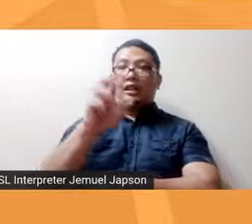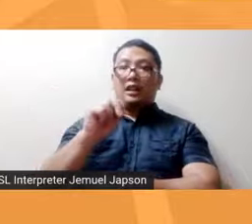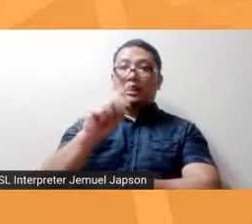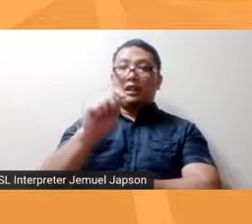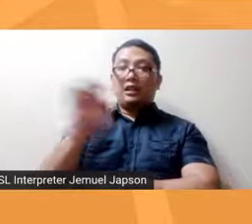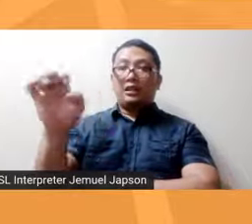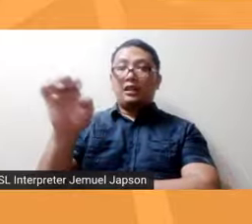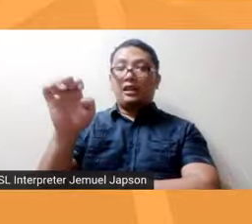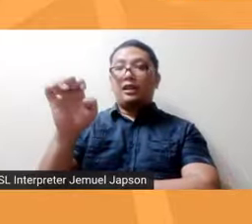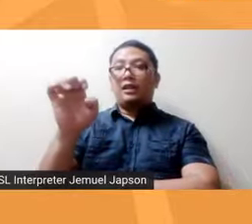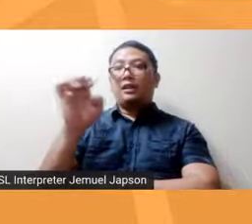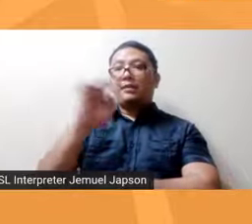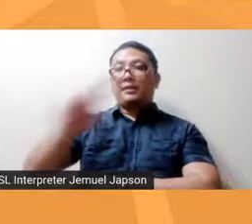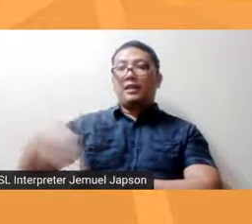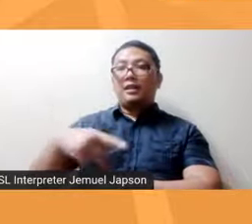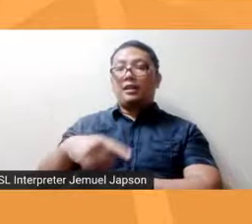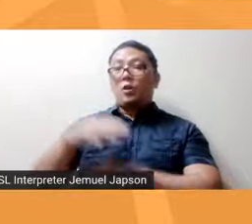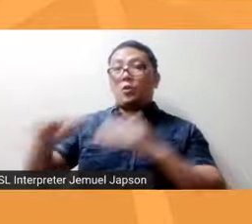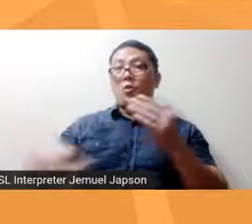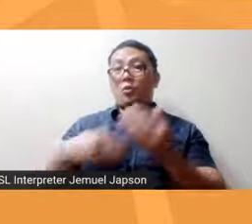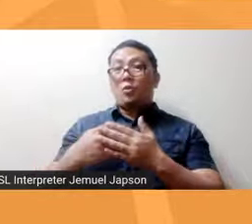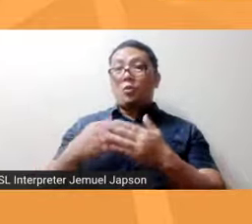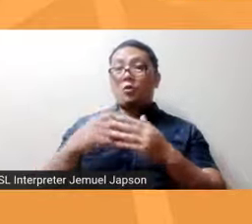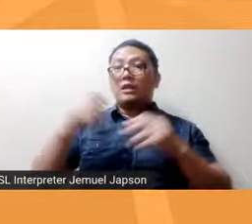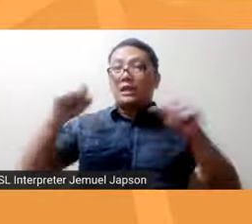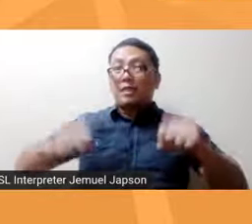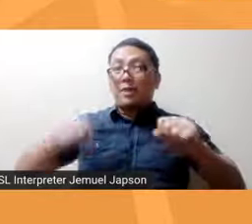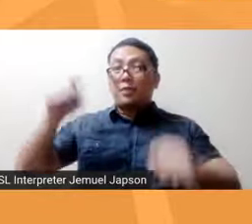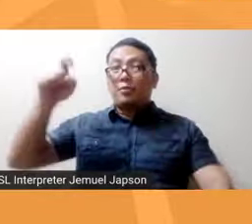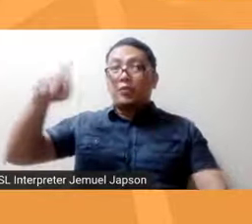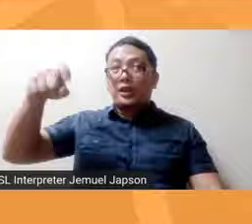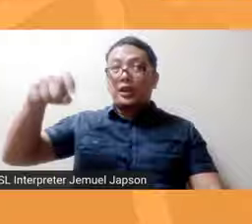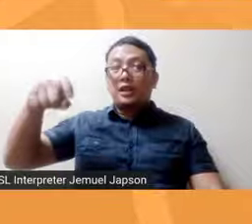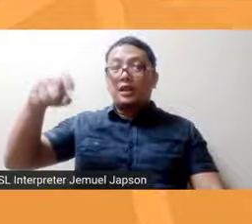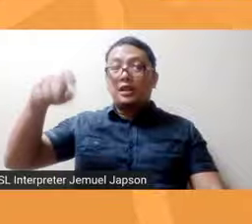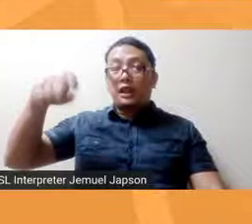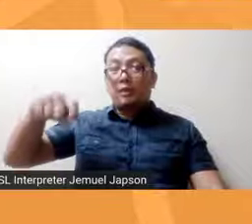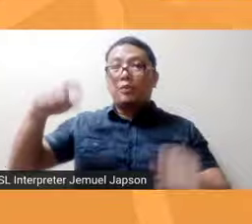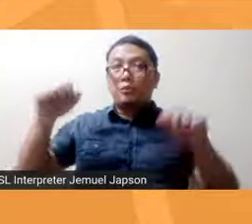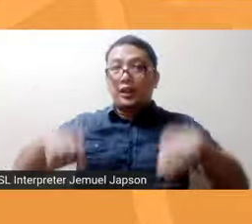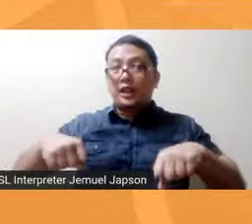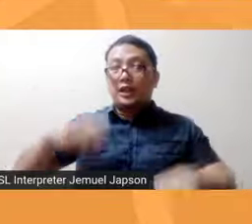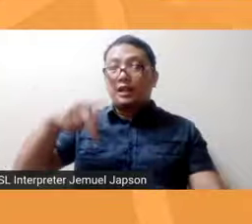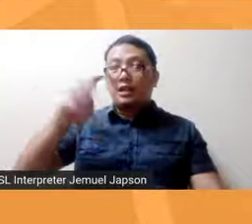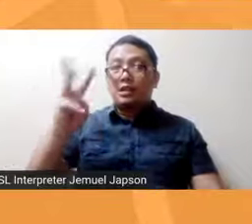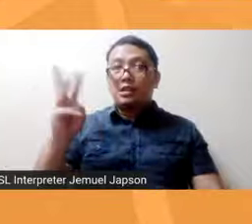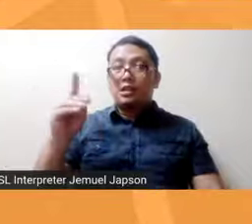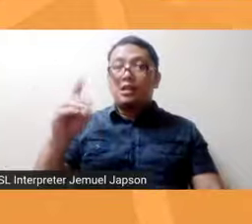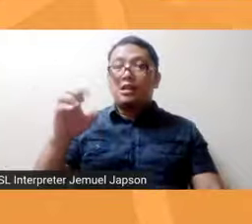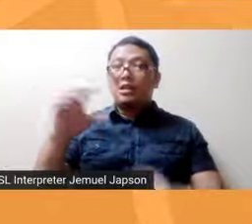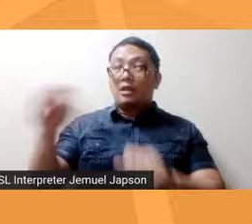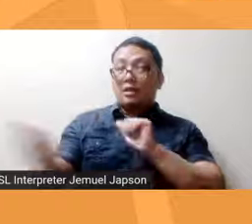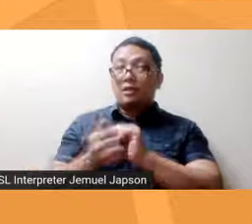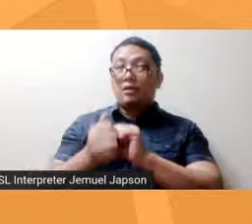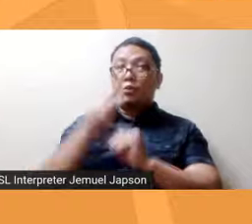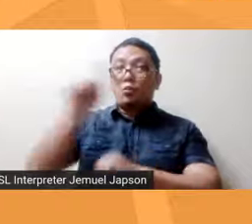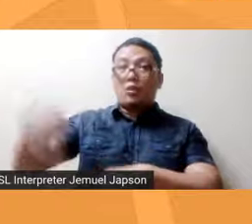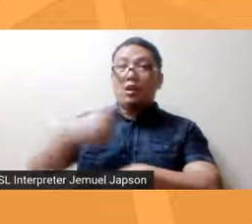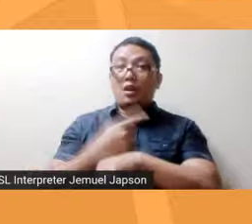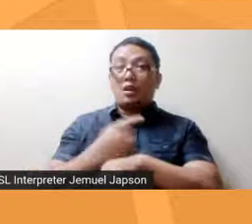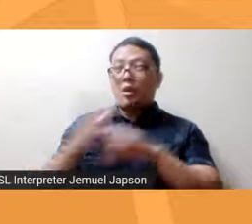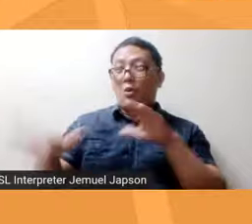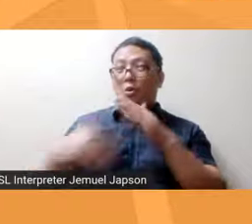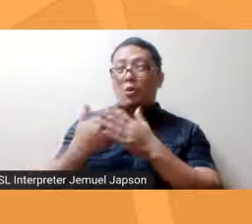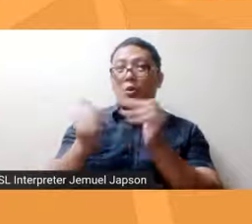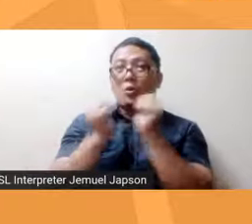buong pangkat ng dapat, pwede na umalalay sa atin sa loob ng isang oras at ang buong pangkat ng ating